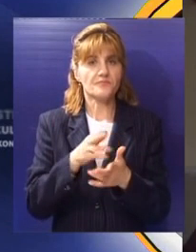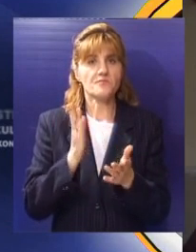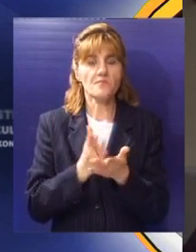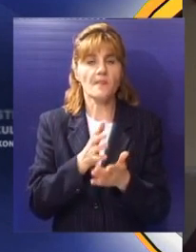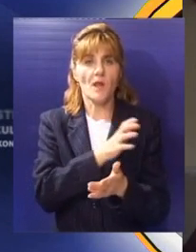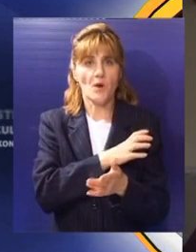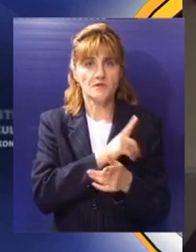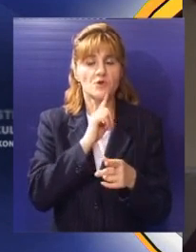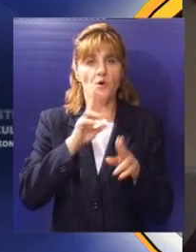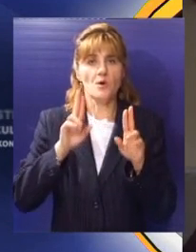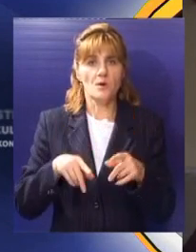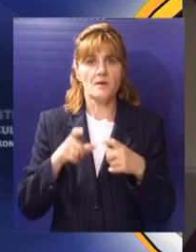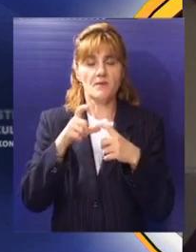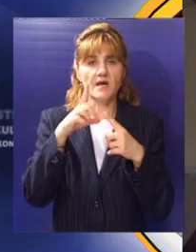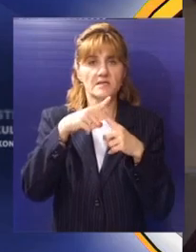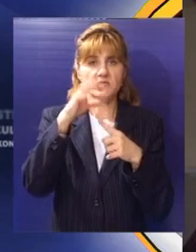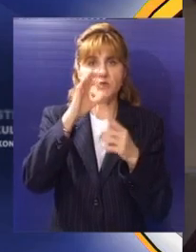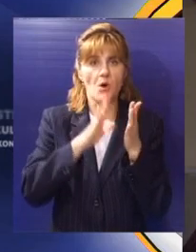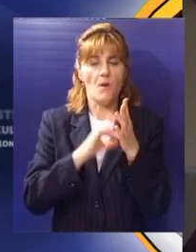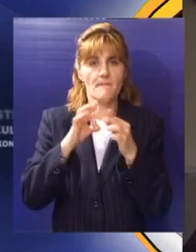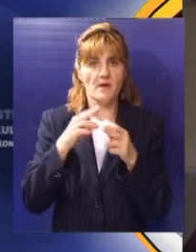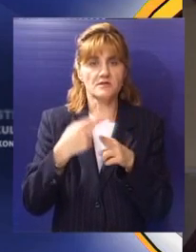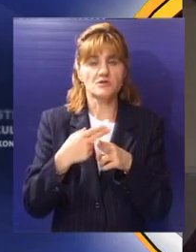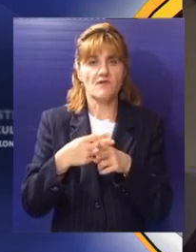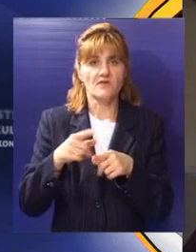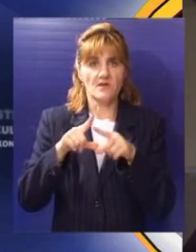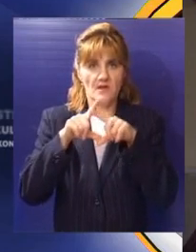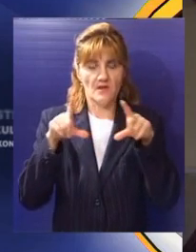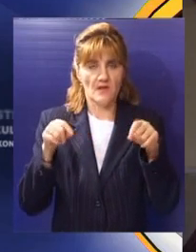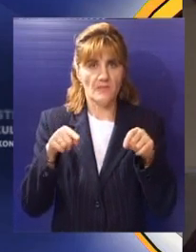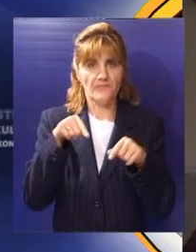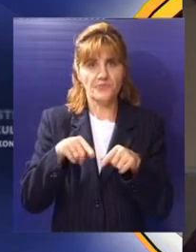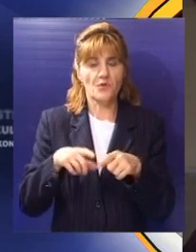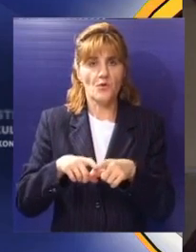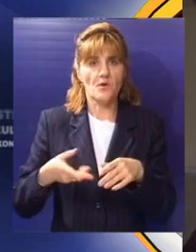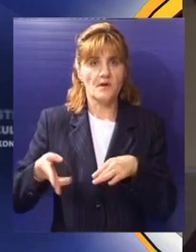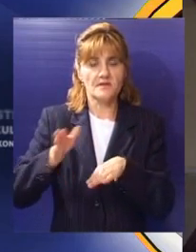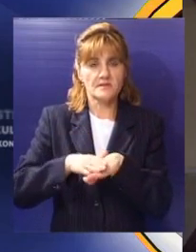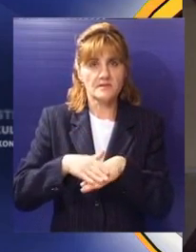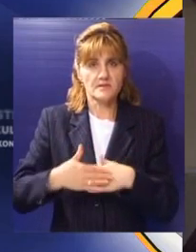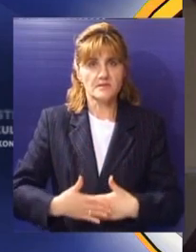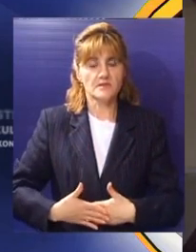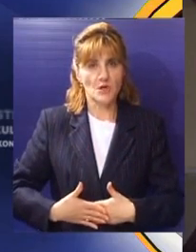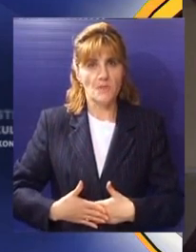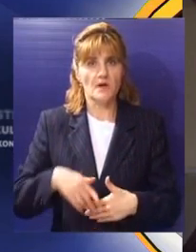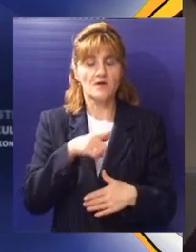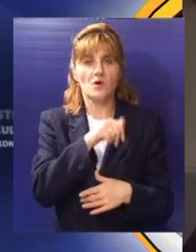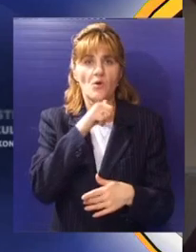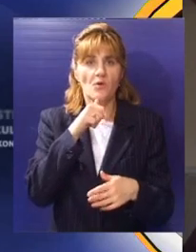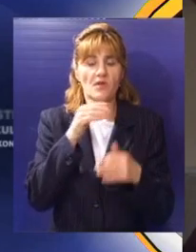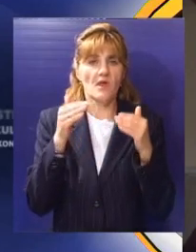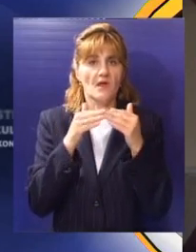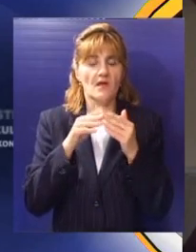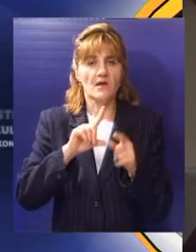nose stomu, koji nose anus, kese i tako da je, ništa manje nisu vredni nego